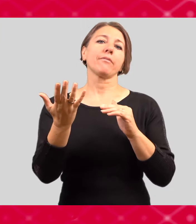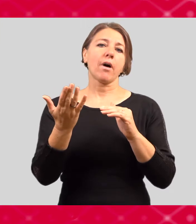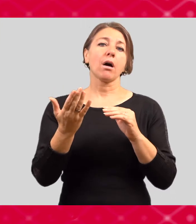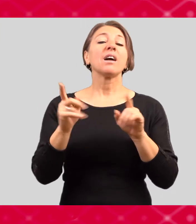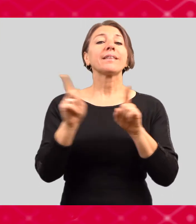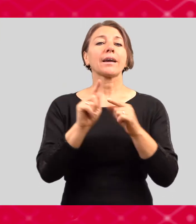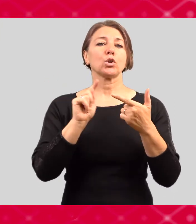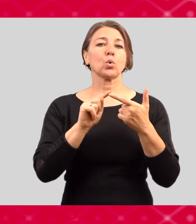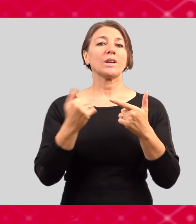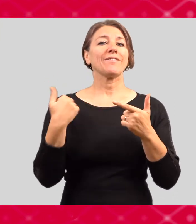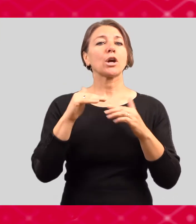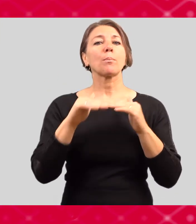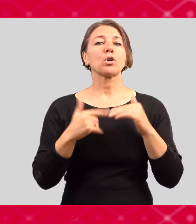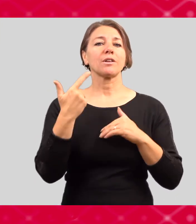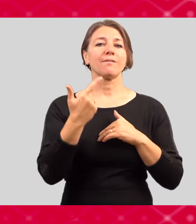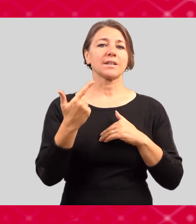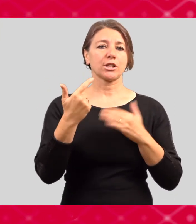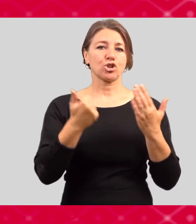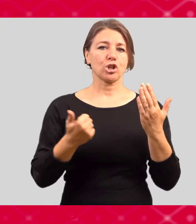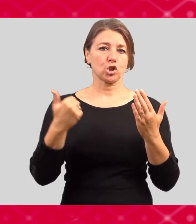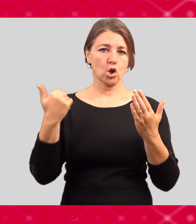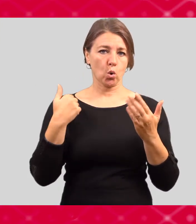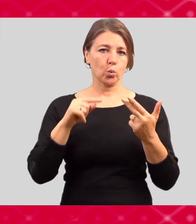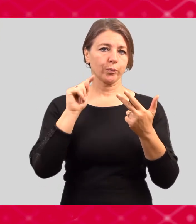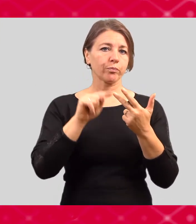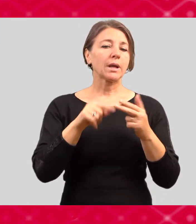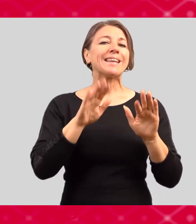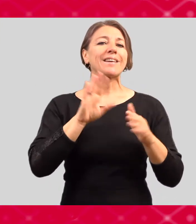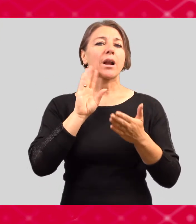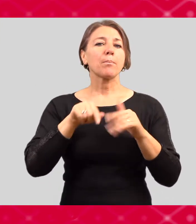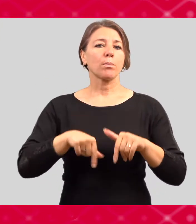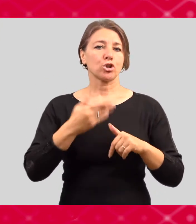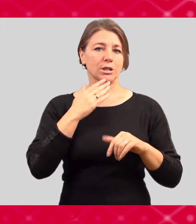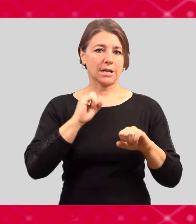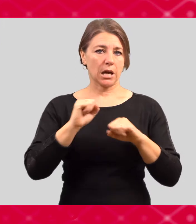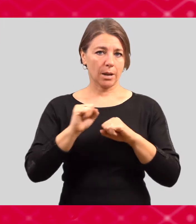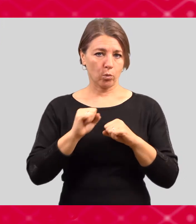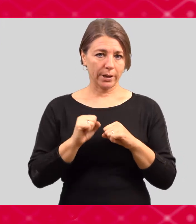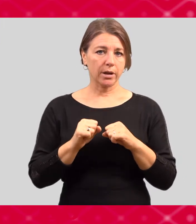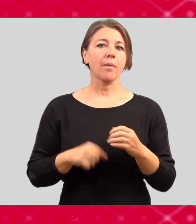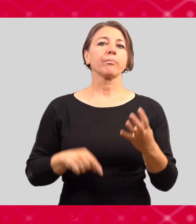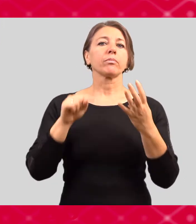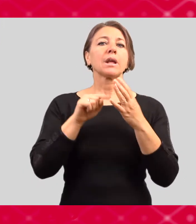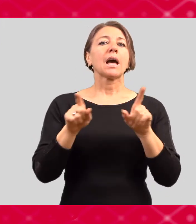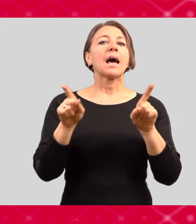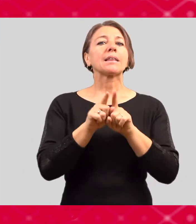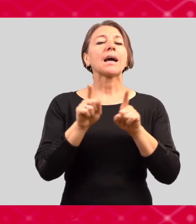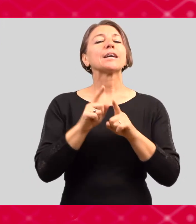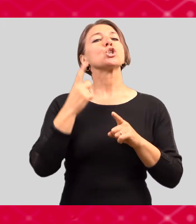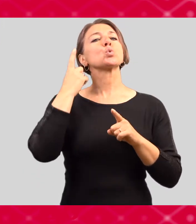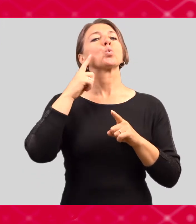potřeba, aby vám bylo do 26 let, abyste měli trvalý pobyt v České republice a aby vaše